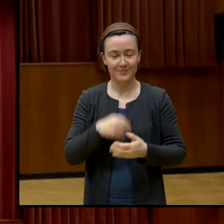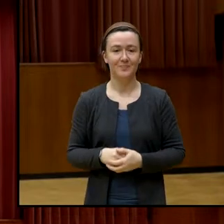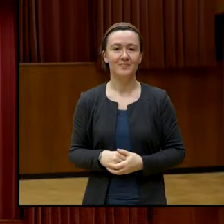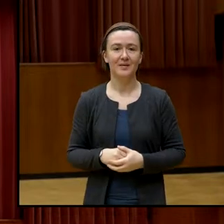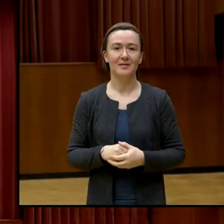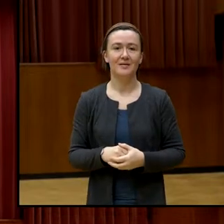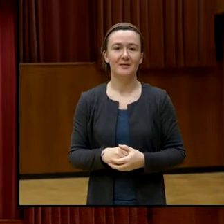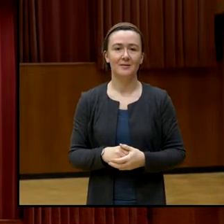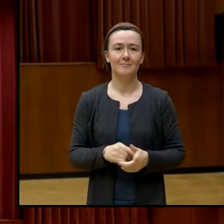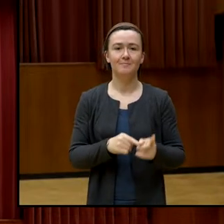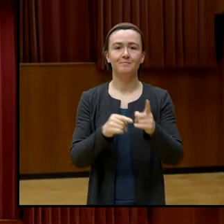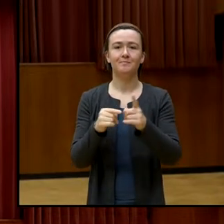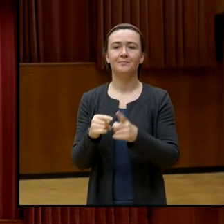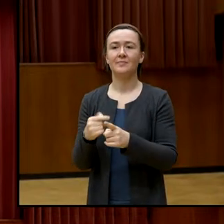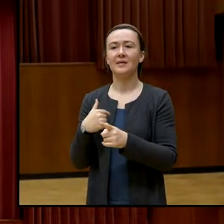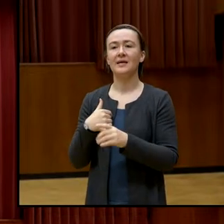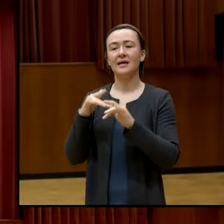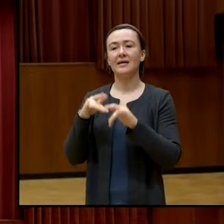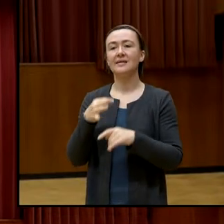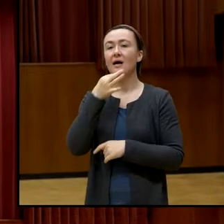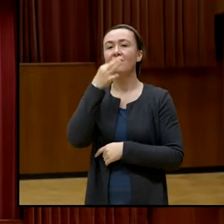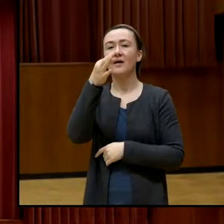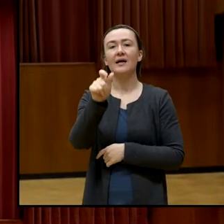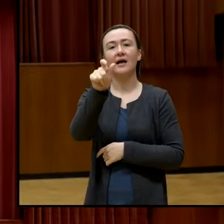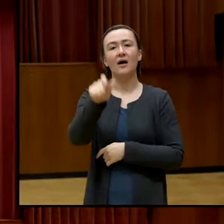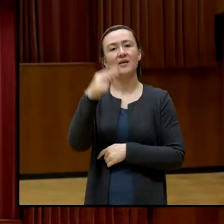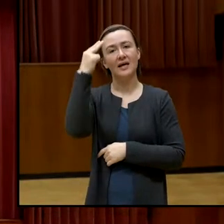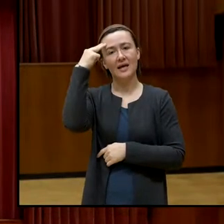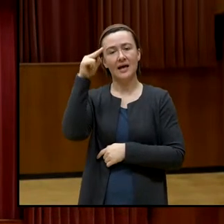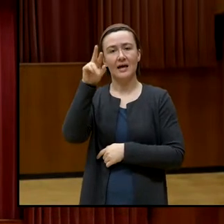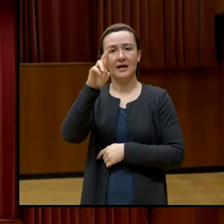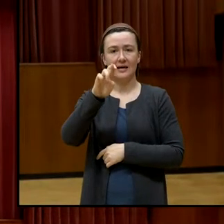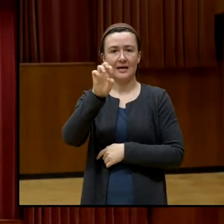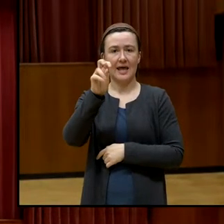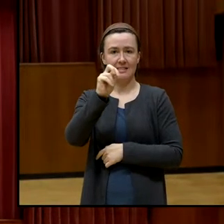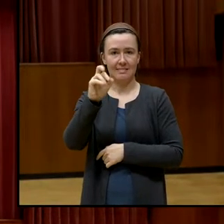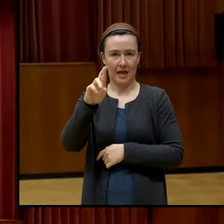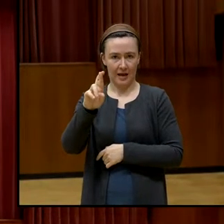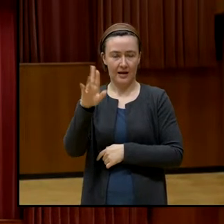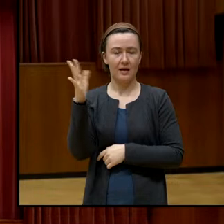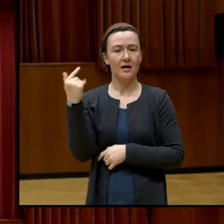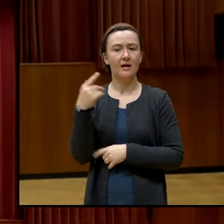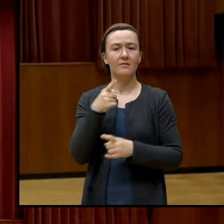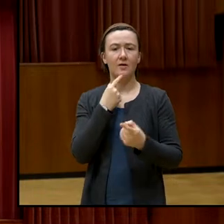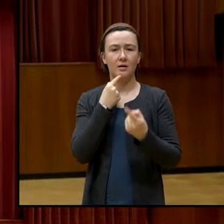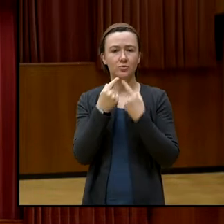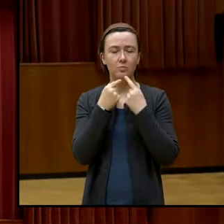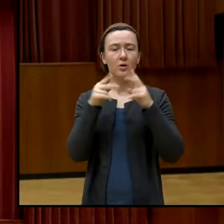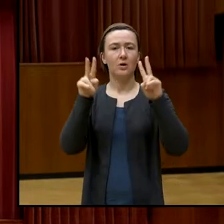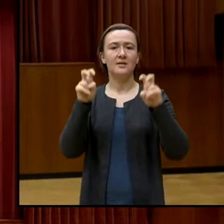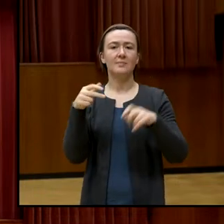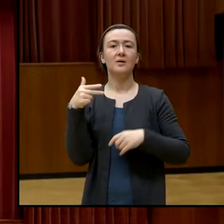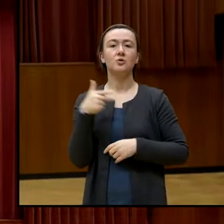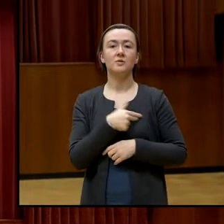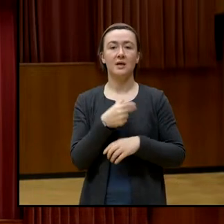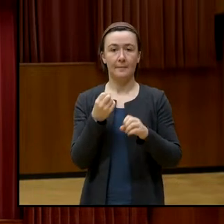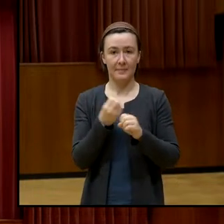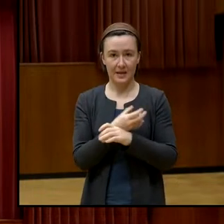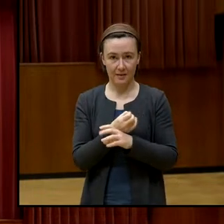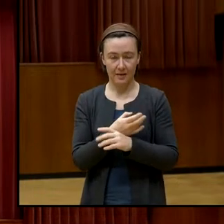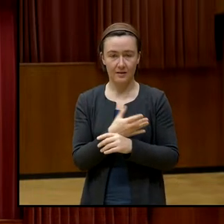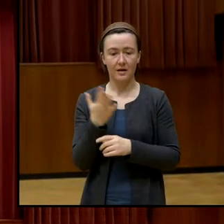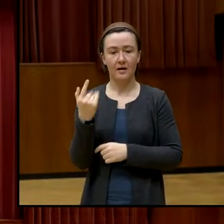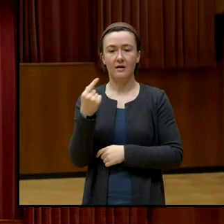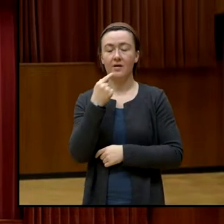Ich hätte noch eine Frage an Herrn Renner, weil Sie ja über Social Media doch gesprochen haben und dass